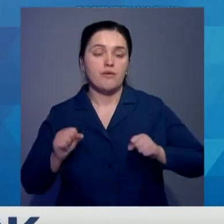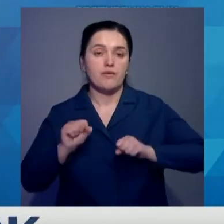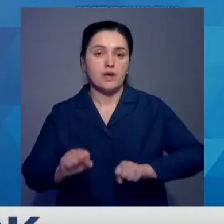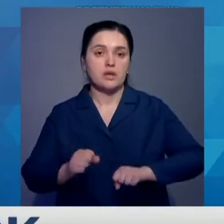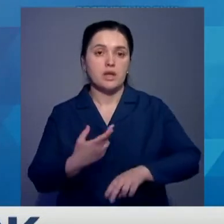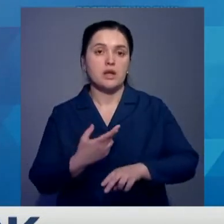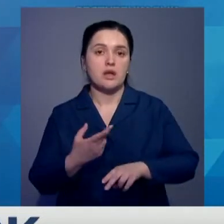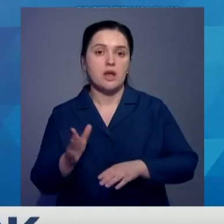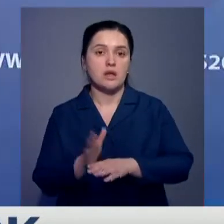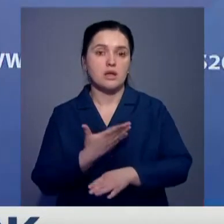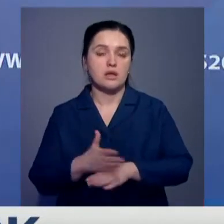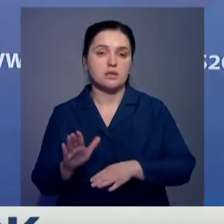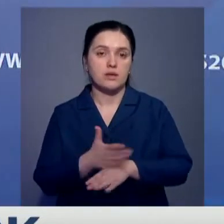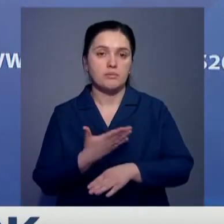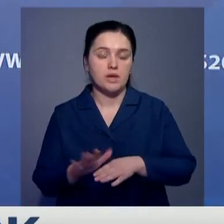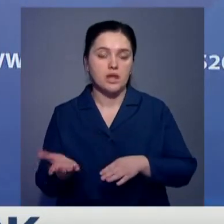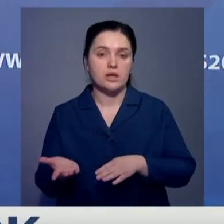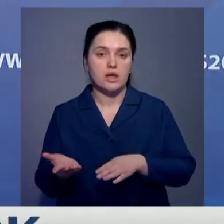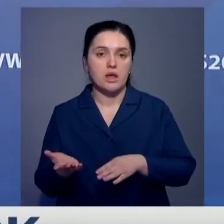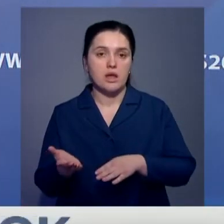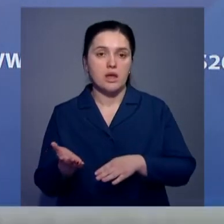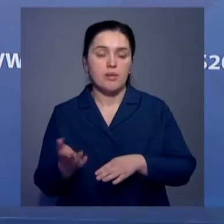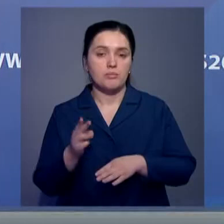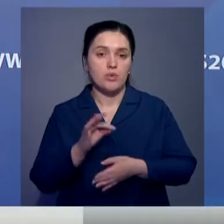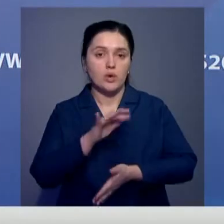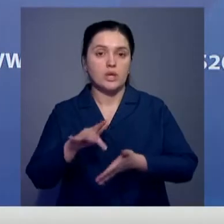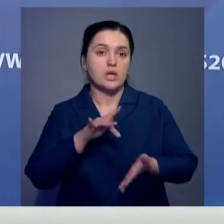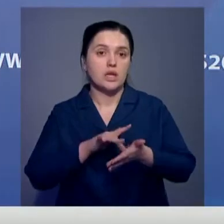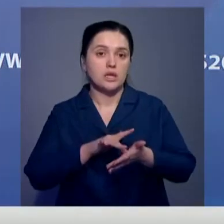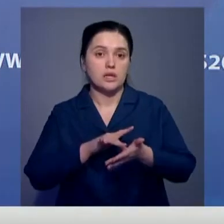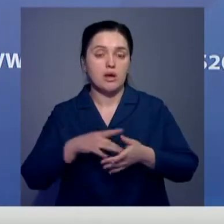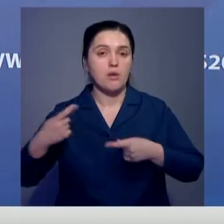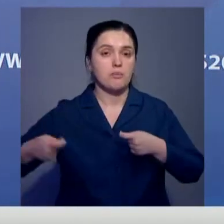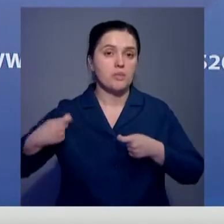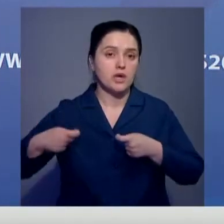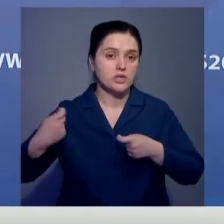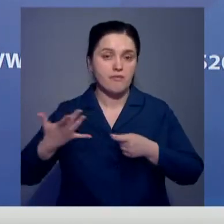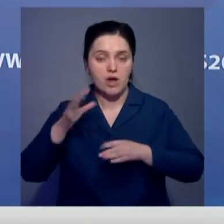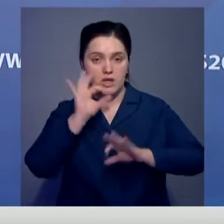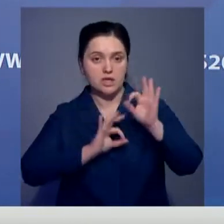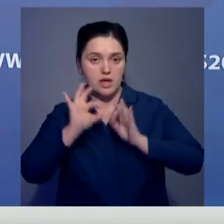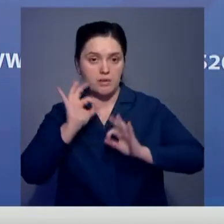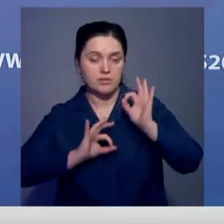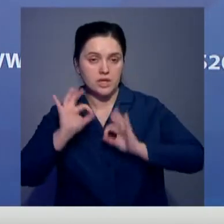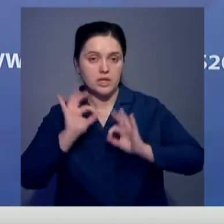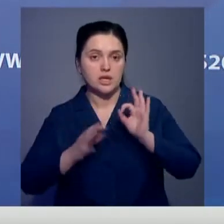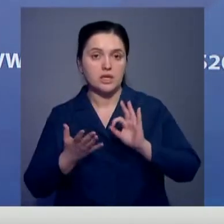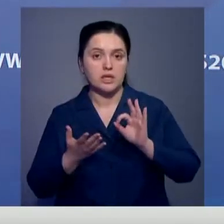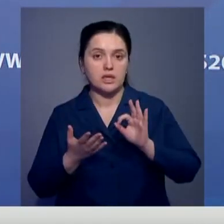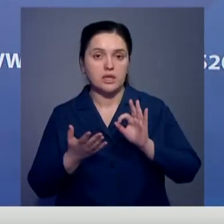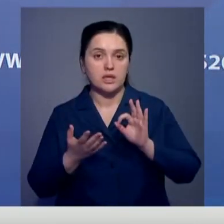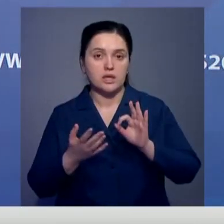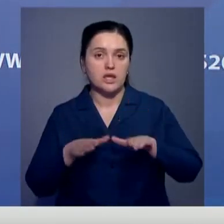продукцию распределяет по всем регионам страны. Пошив масок ведут как фармацевтические предприятия, так и